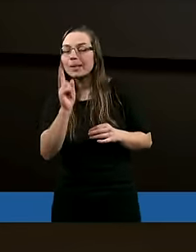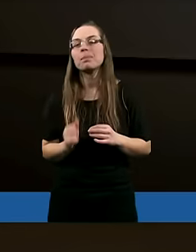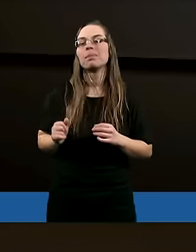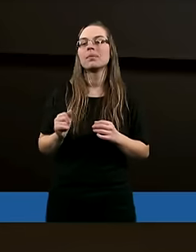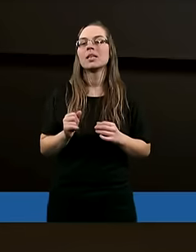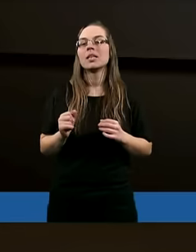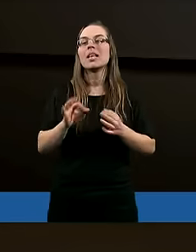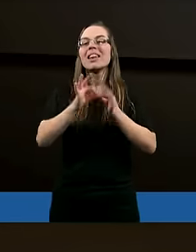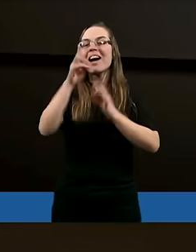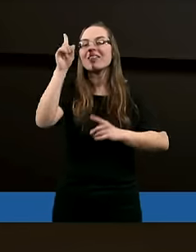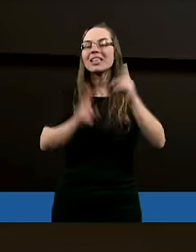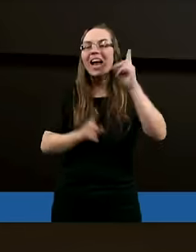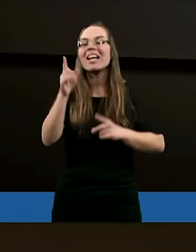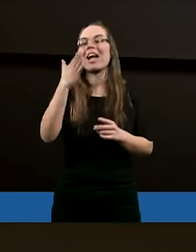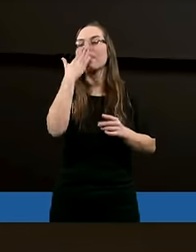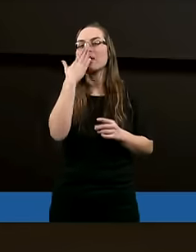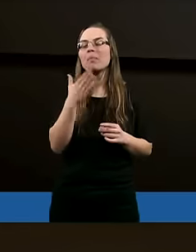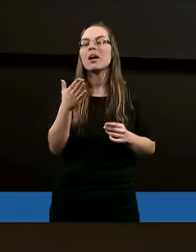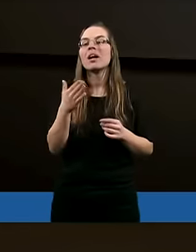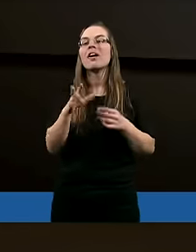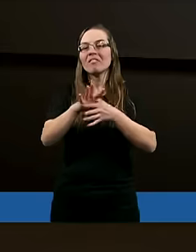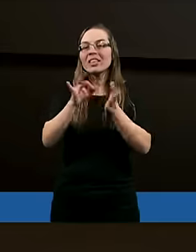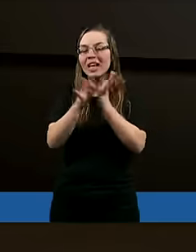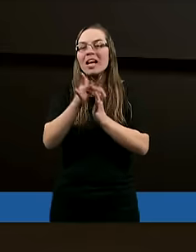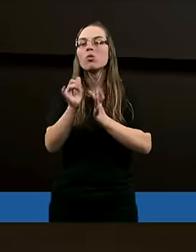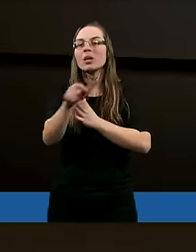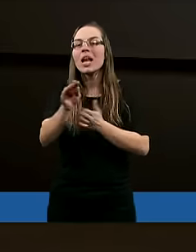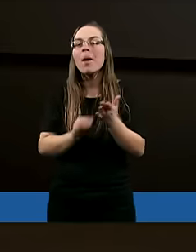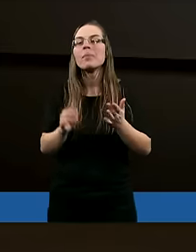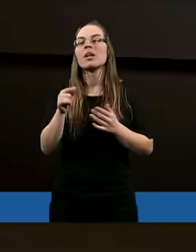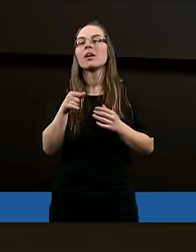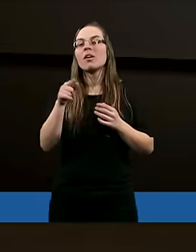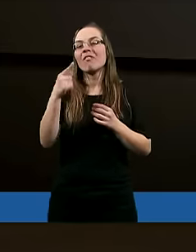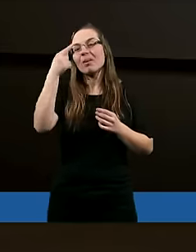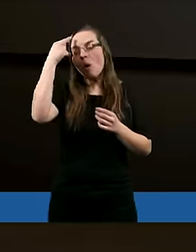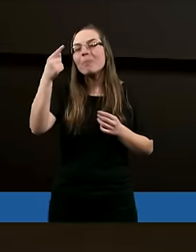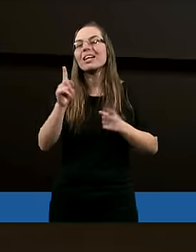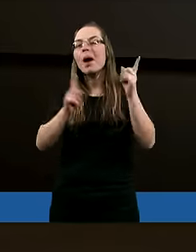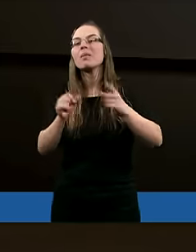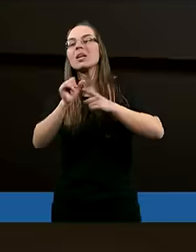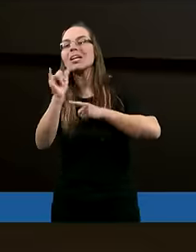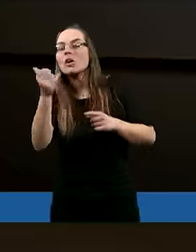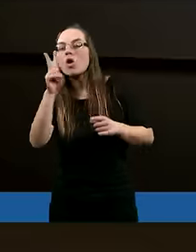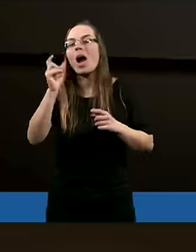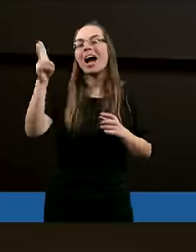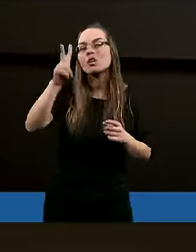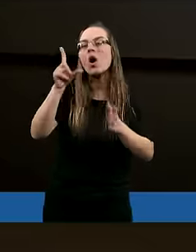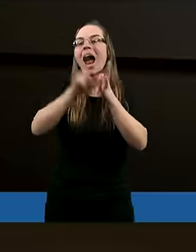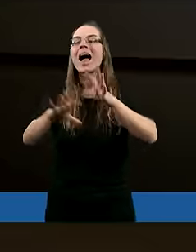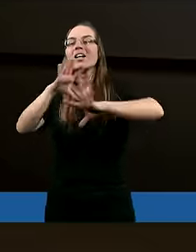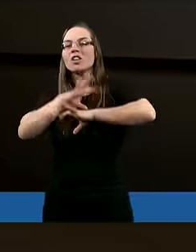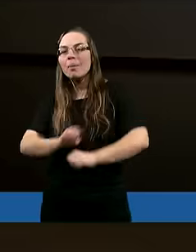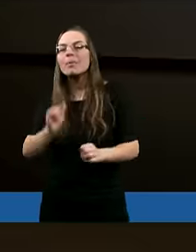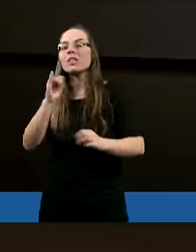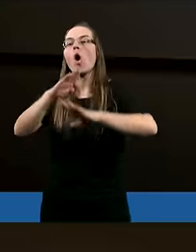i nawet chyba czasami gdzieś w dyskusjach zawsze wspominam, że co jak co, ale